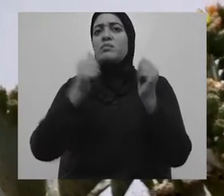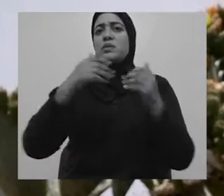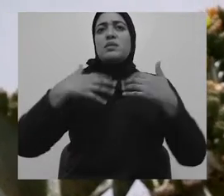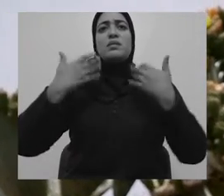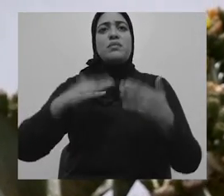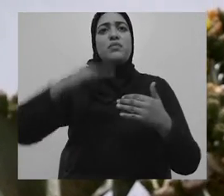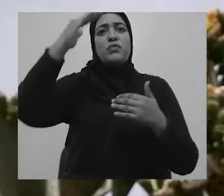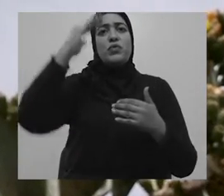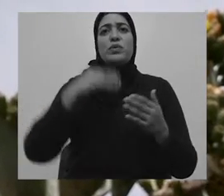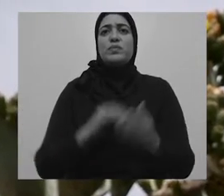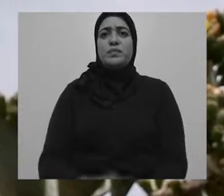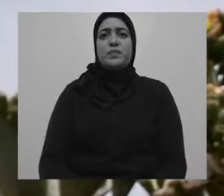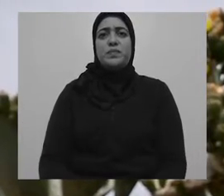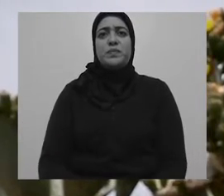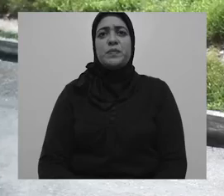je sens que je suis valide.